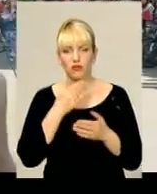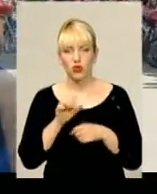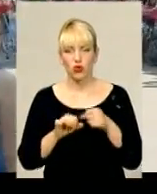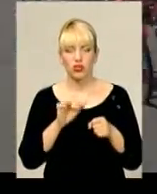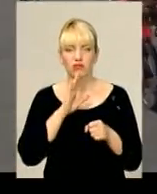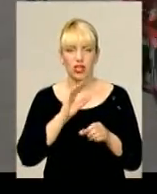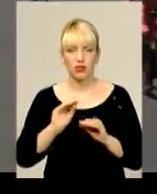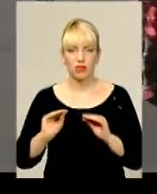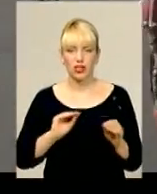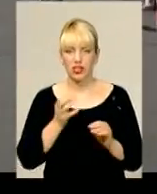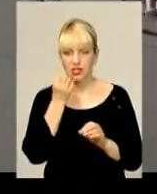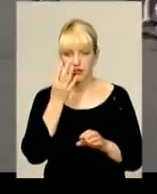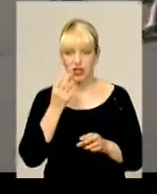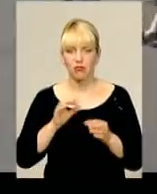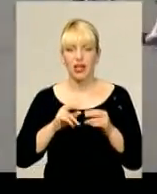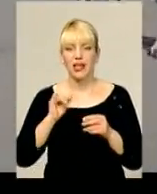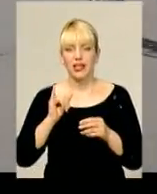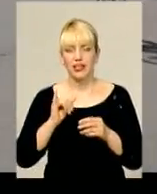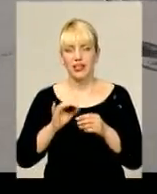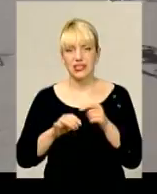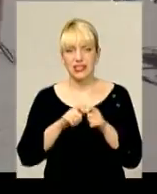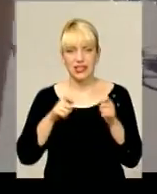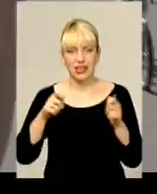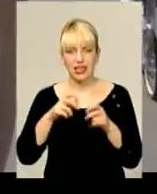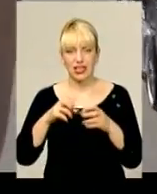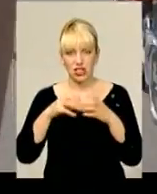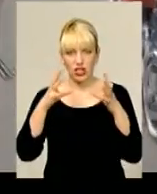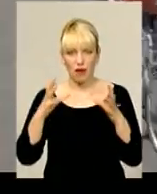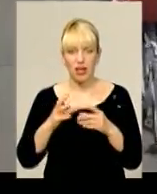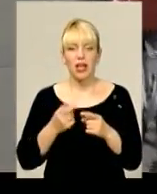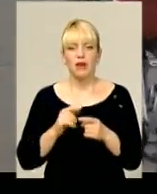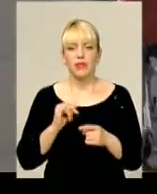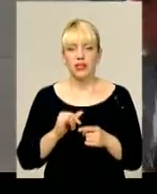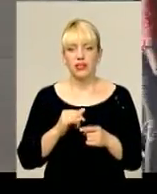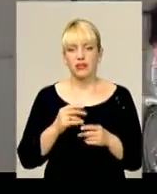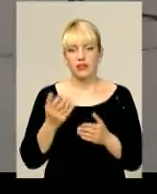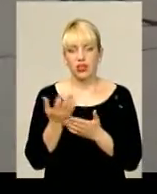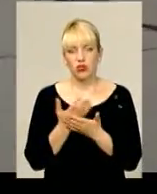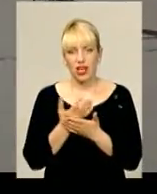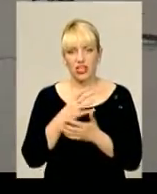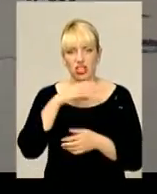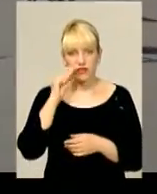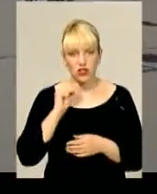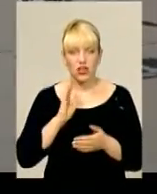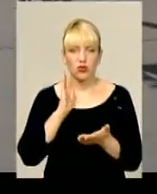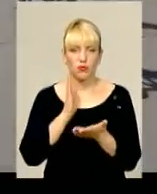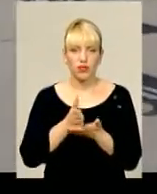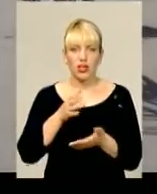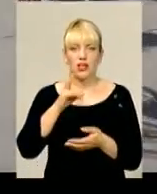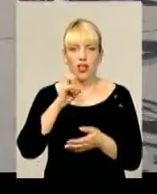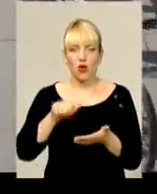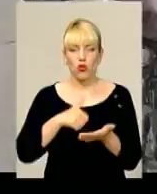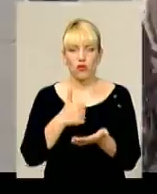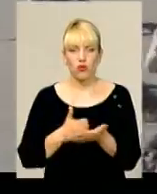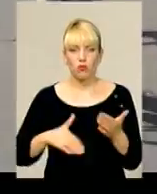прикрасили квітами, стрічками та рожевими кульками. Дівчата стартували біля кінотеатру імені Шевченка, звідти вирушили на головну площу міста. А